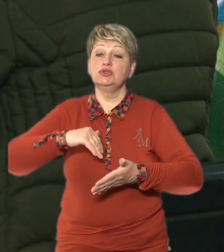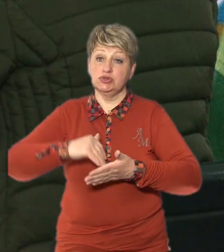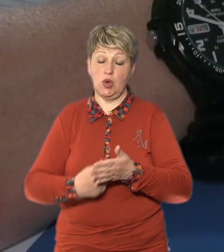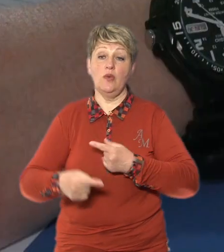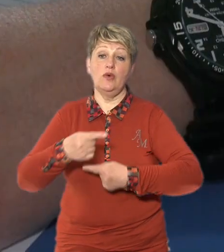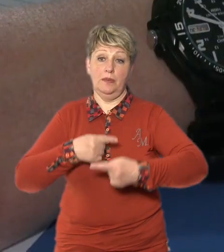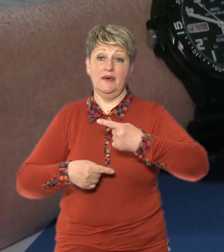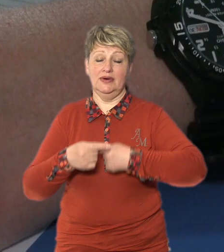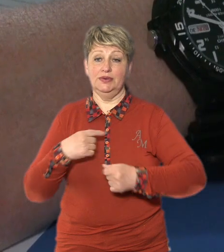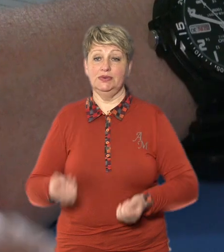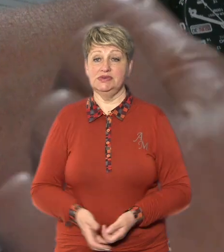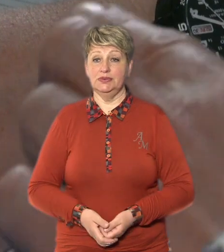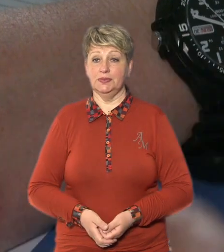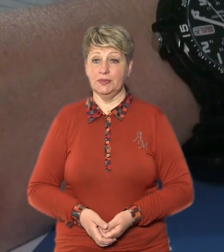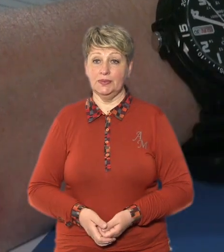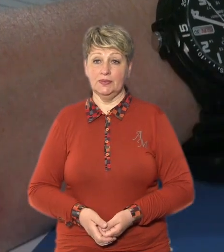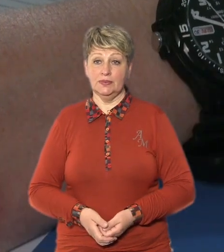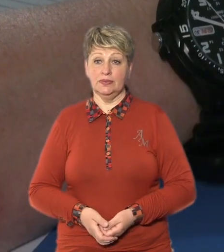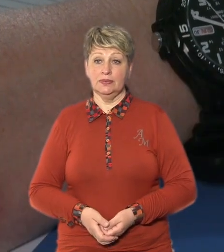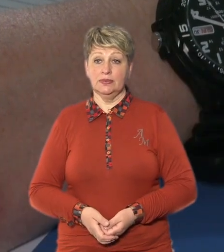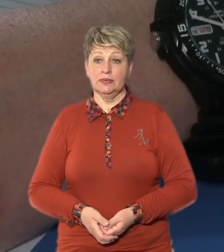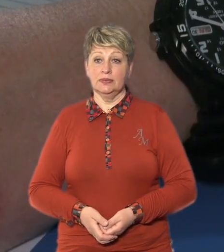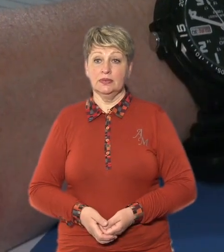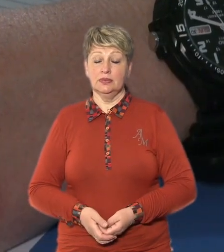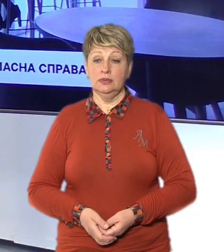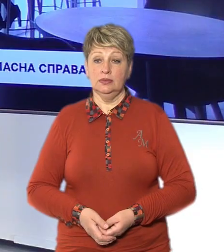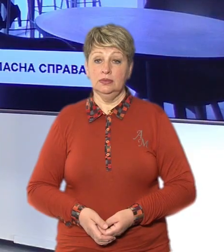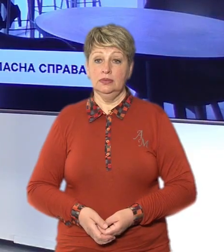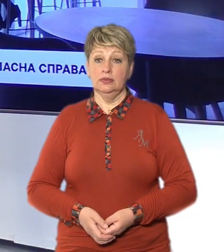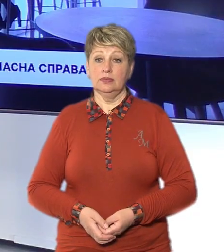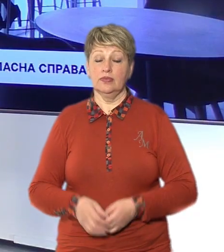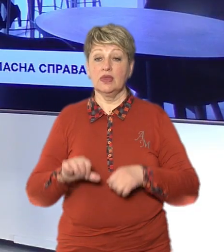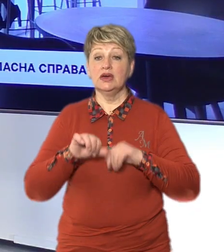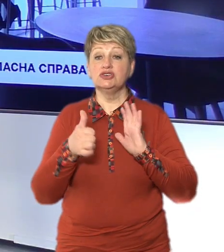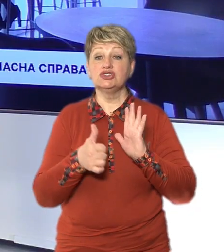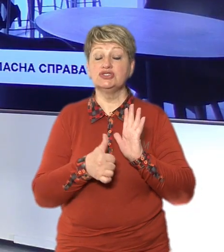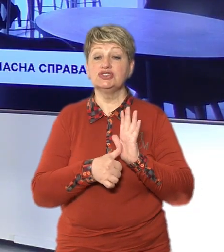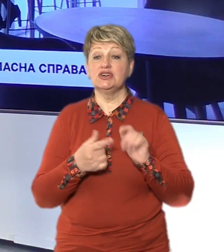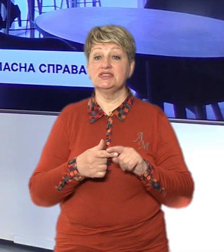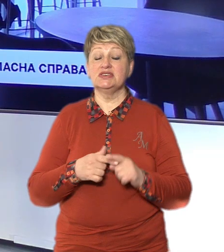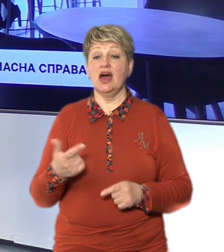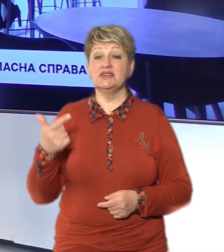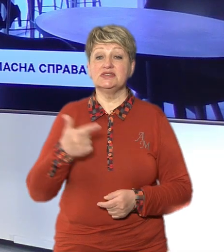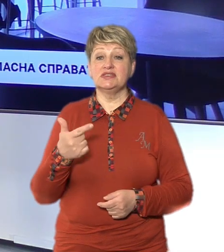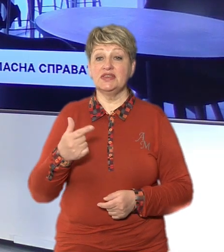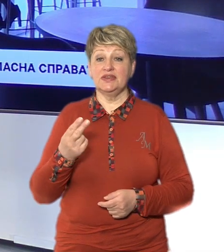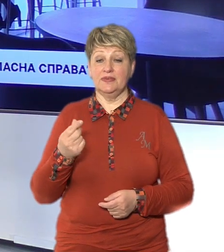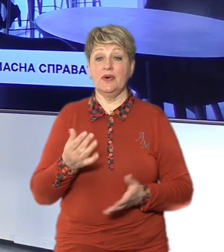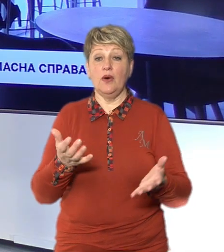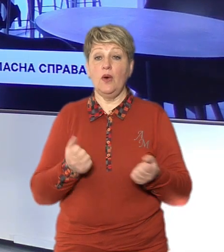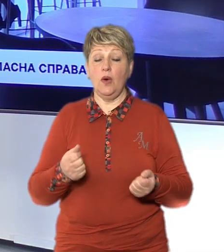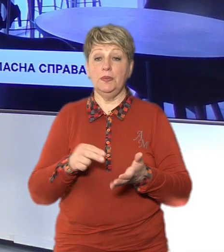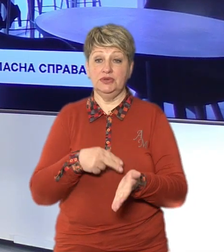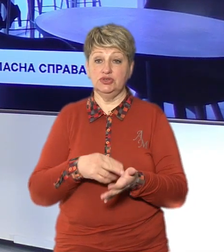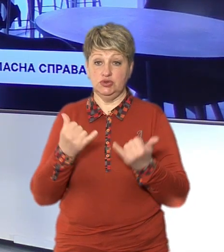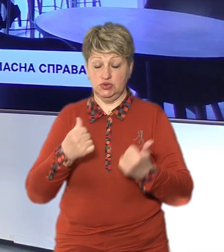повернуться Тетяна Рева Олег Кураш Суспільне новини Черкаси 16 мікрогрантів на підтримку бізнесу отримали черкащани